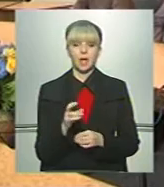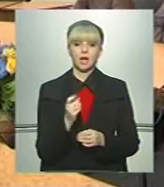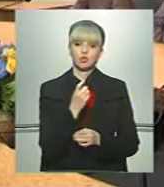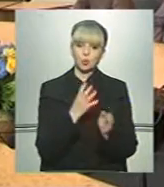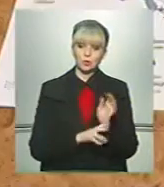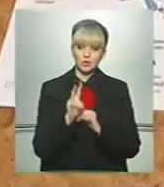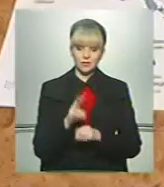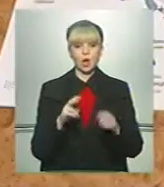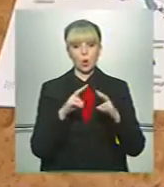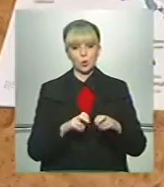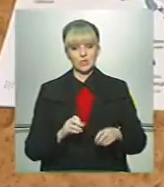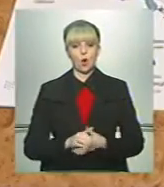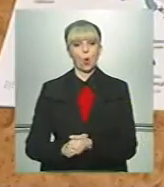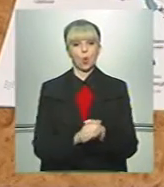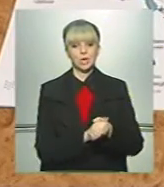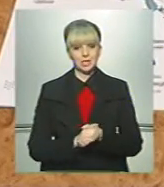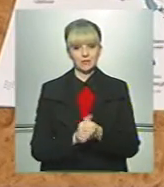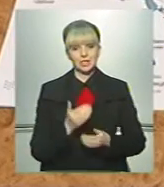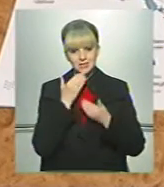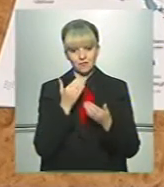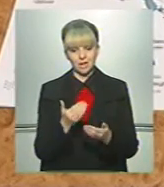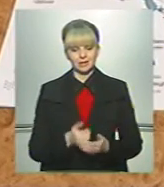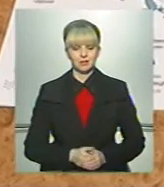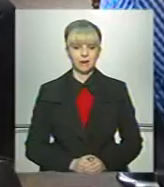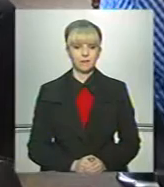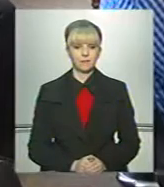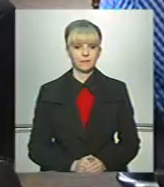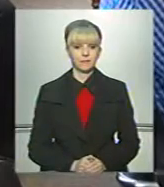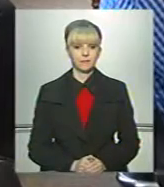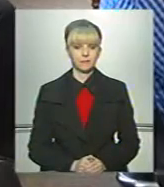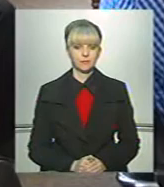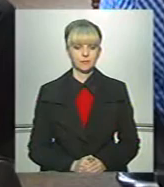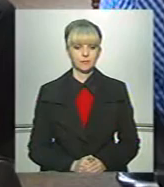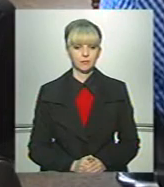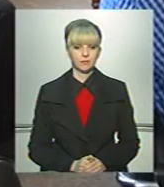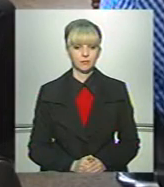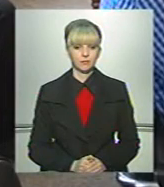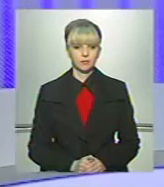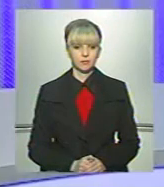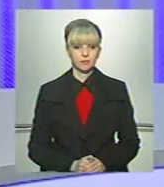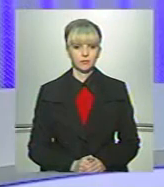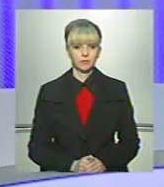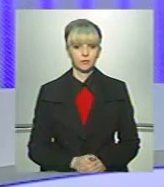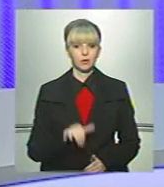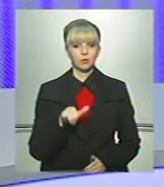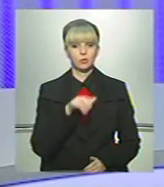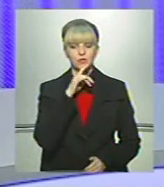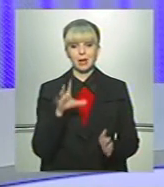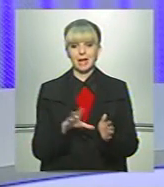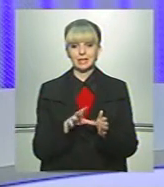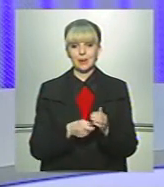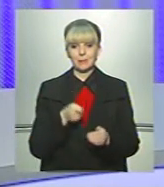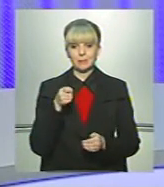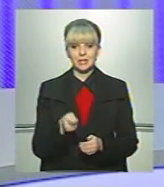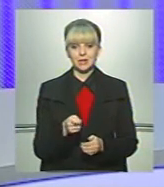192 розглянуть як колективні звернення. Мирослав Солонар, Назар Волошенюк, телеканал «Буковина». У Чернівцях електронна